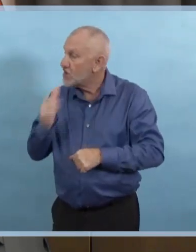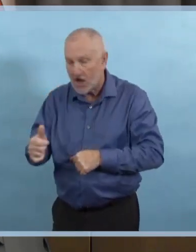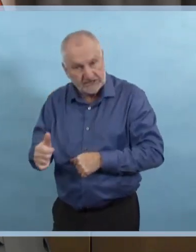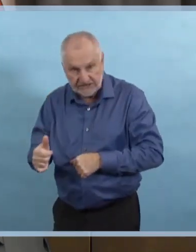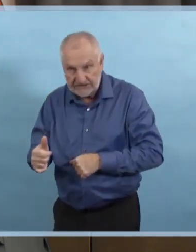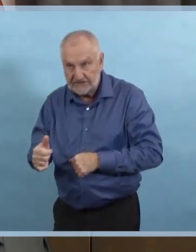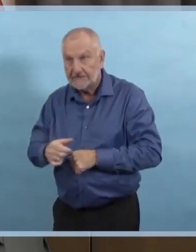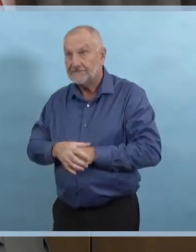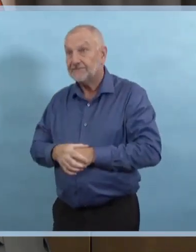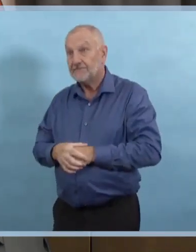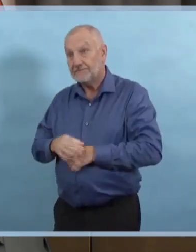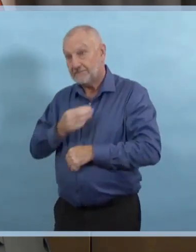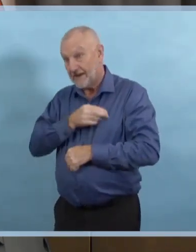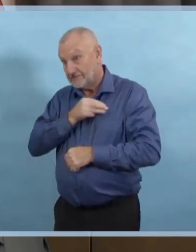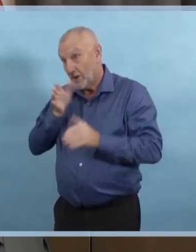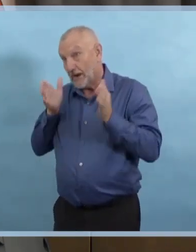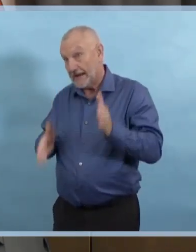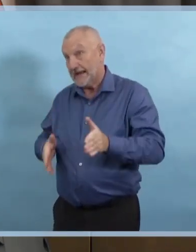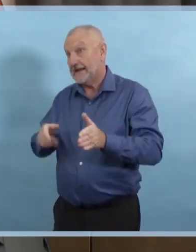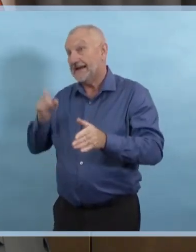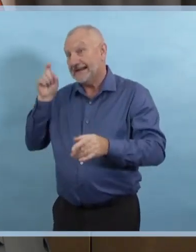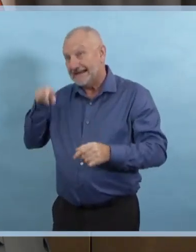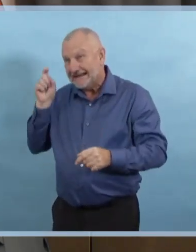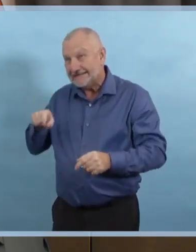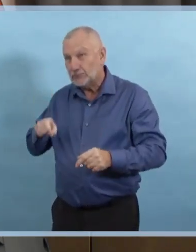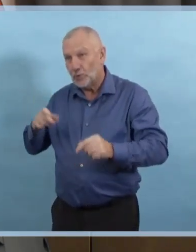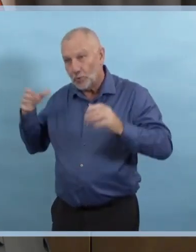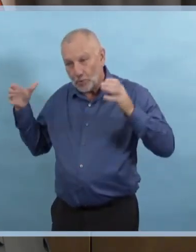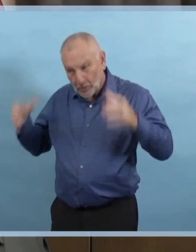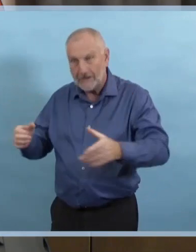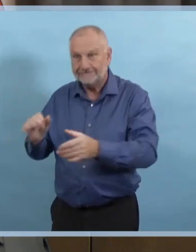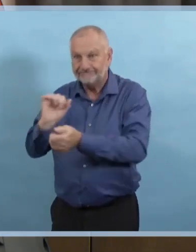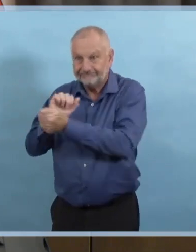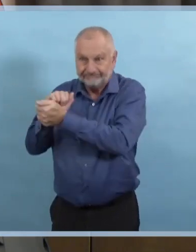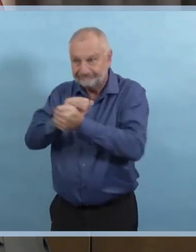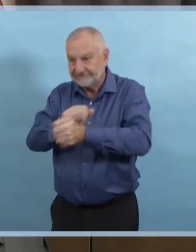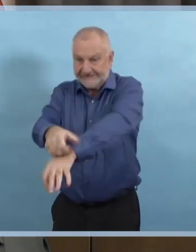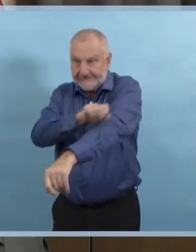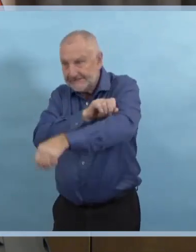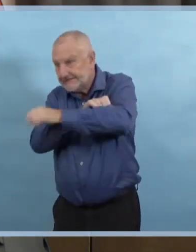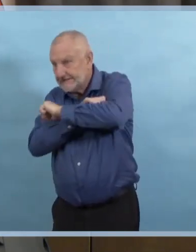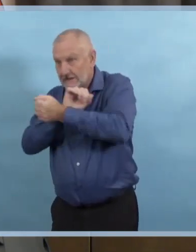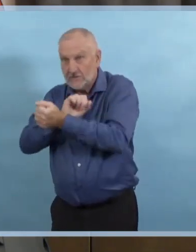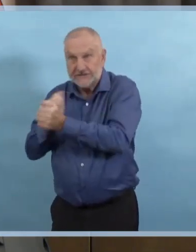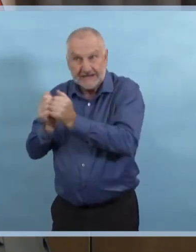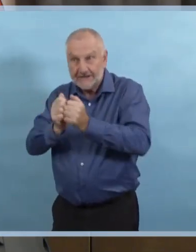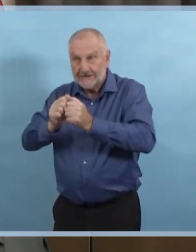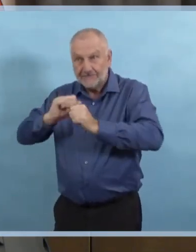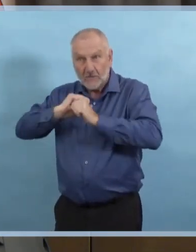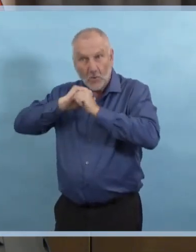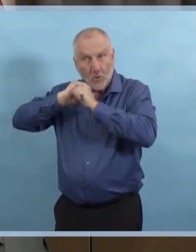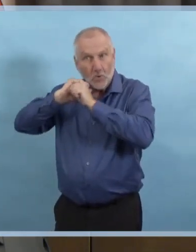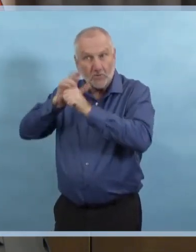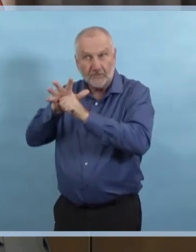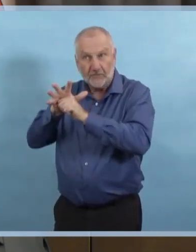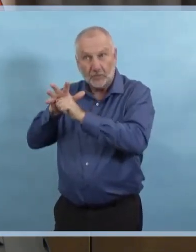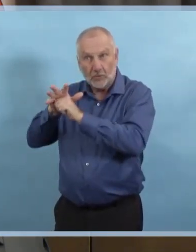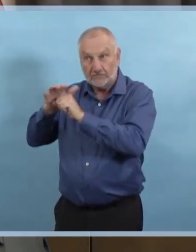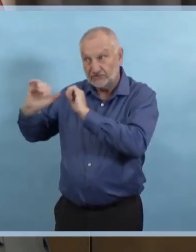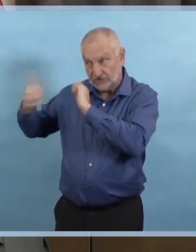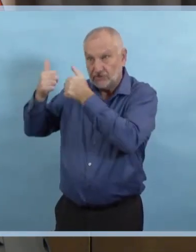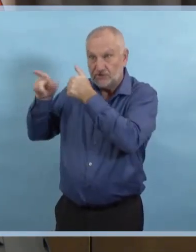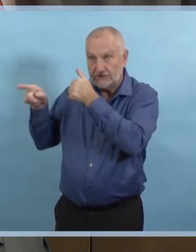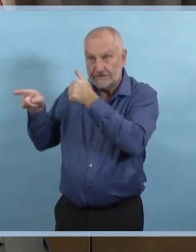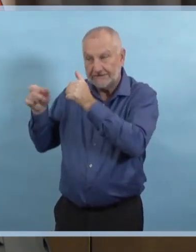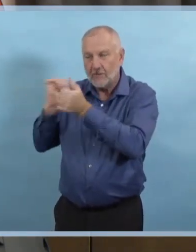hauteur du défi que présente la COVID-19 et travailler ensemble pour aplatir la couvre. Peut-être que vous n'êtes pas à grand risque,